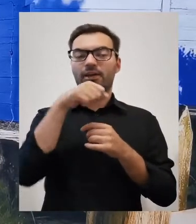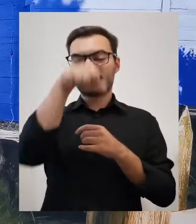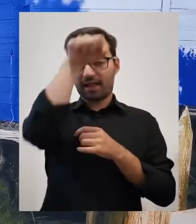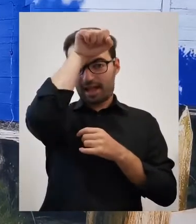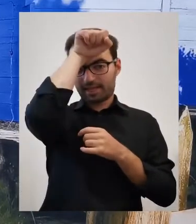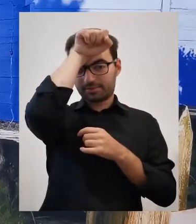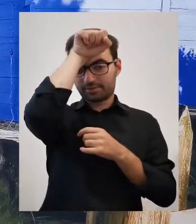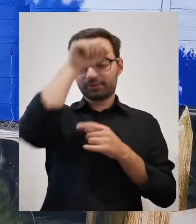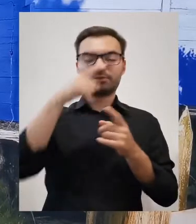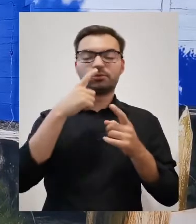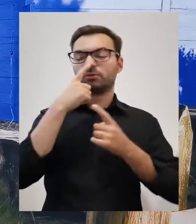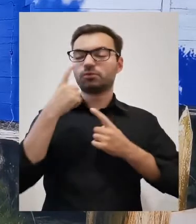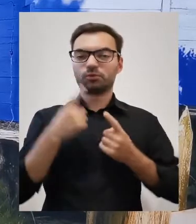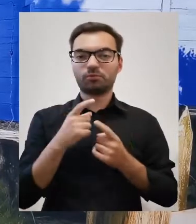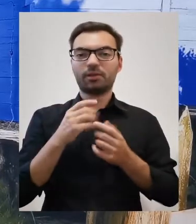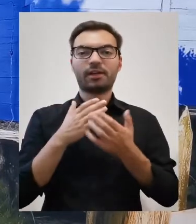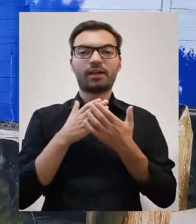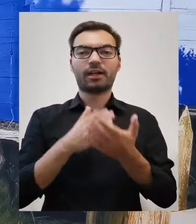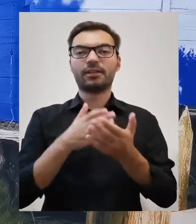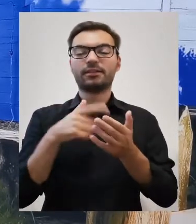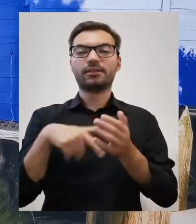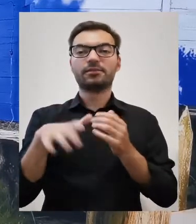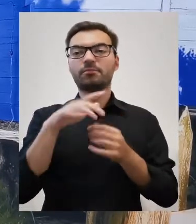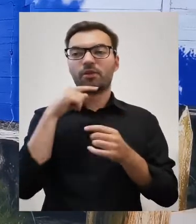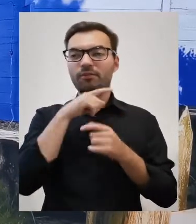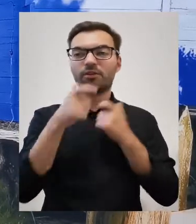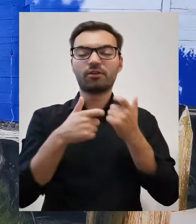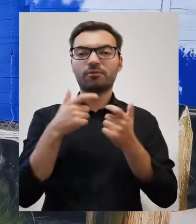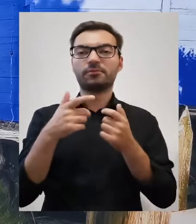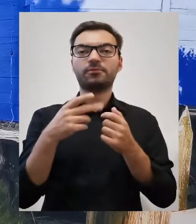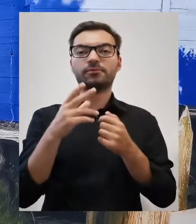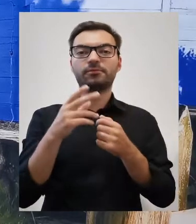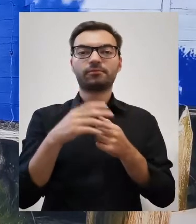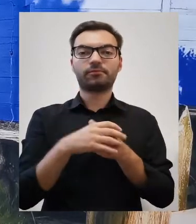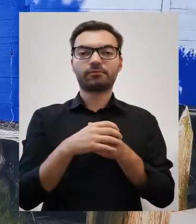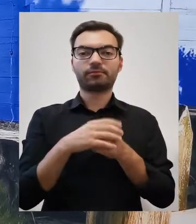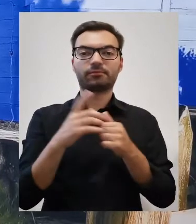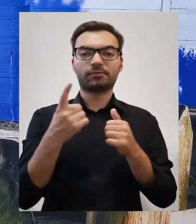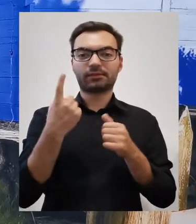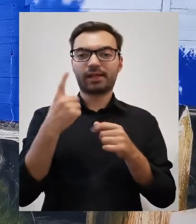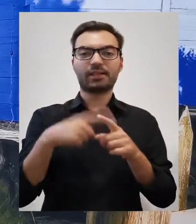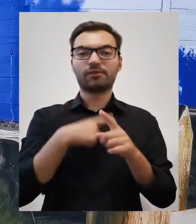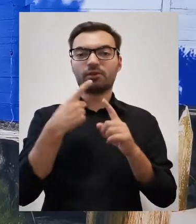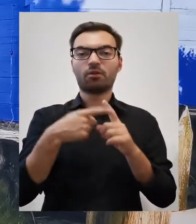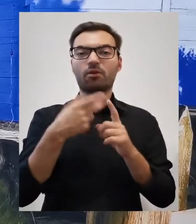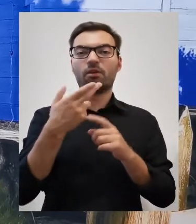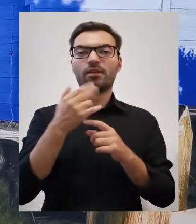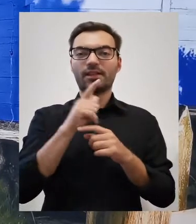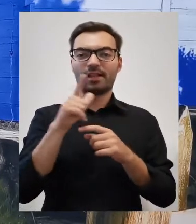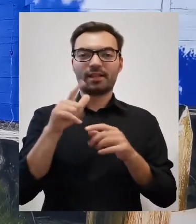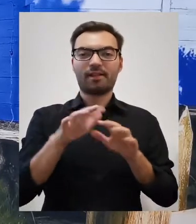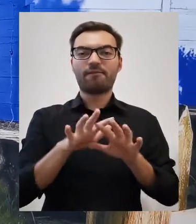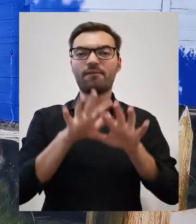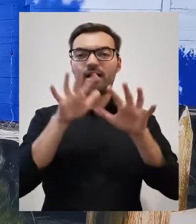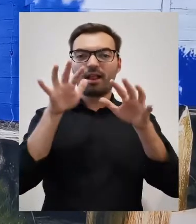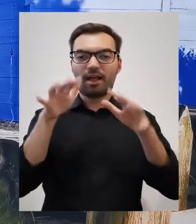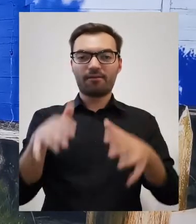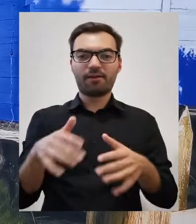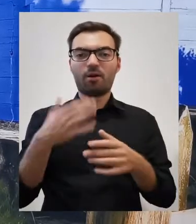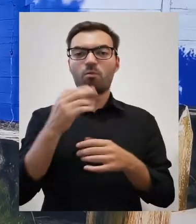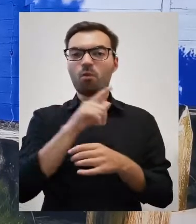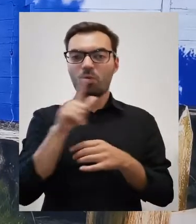jak świetnie starożytni Egipcjanie radzili sobie z tym, że raz w roku Nil wylewał,